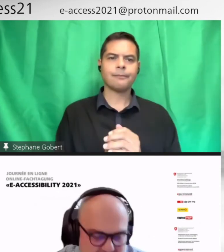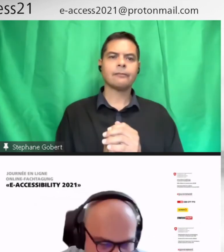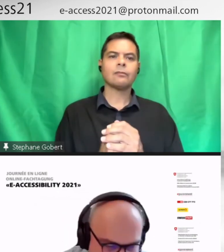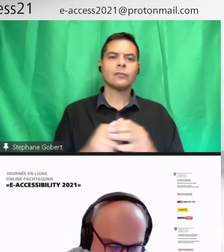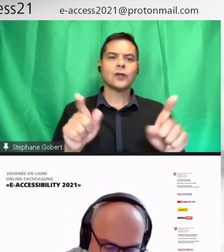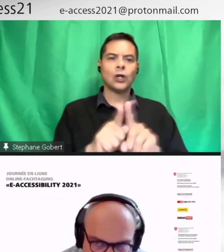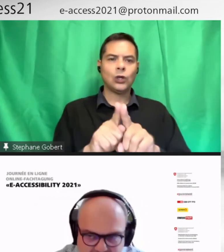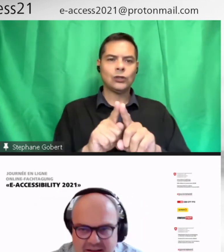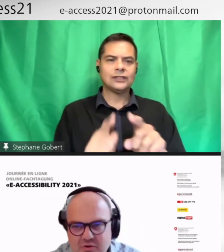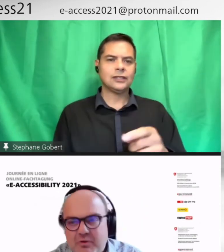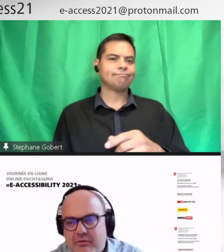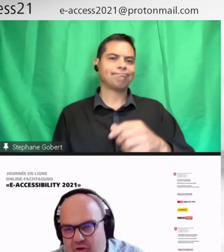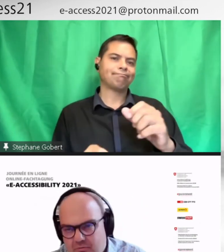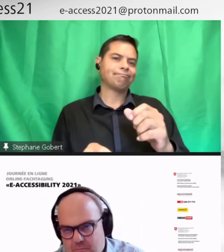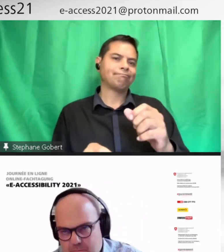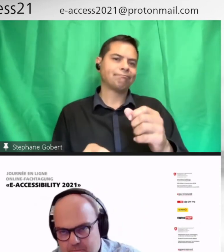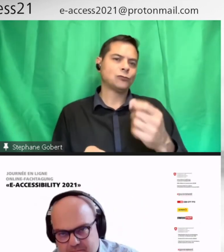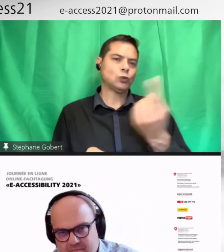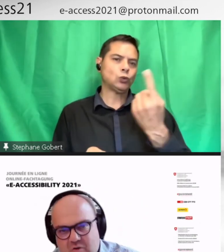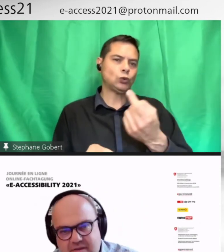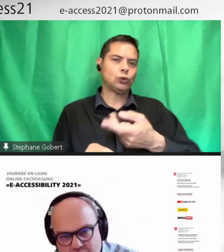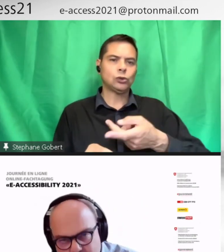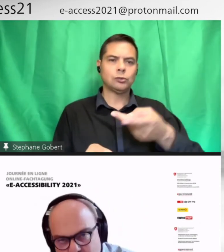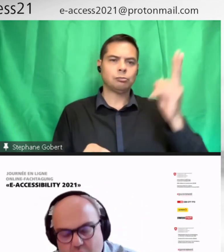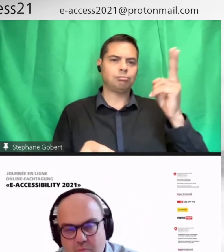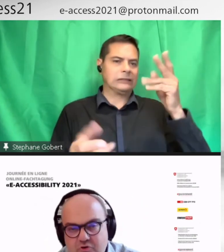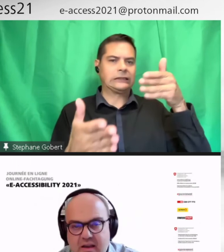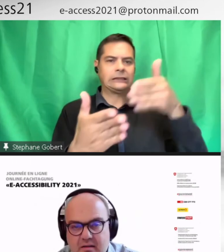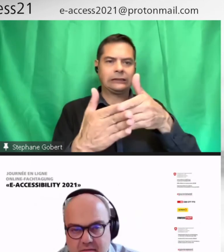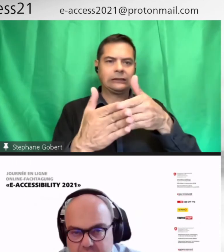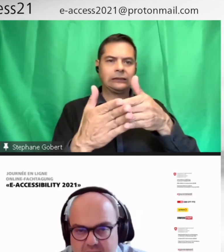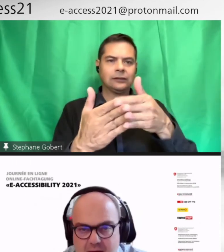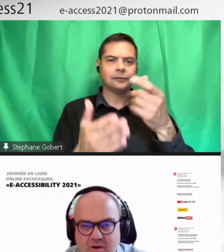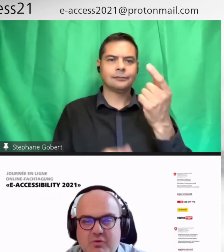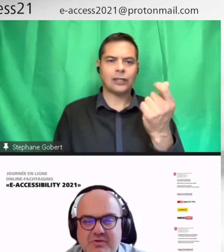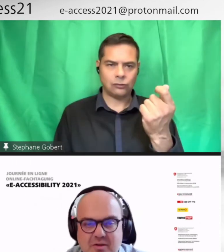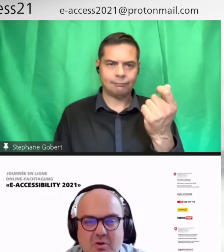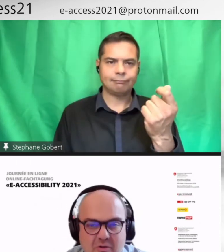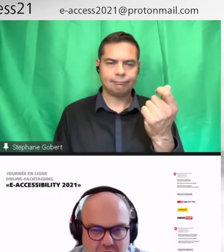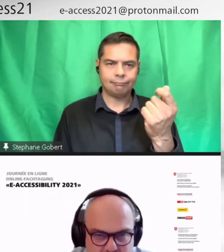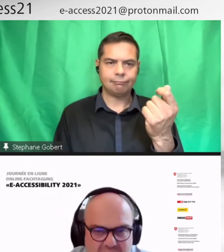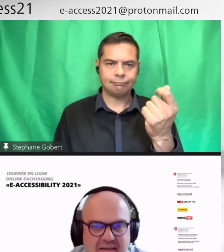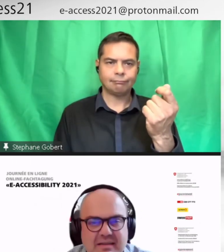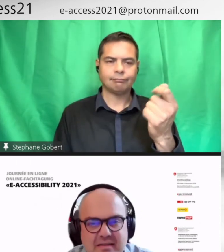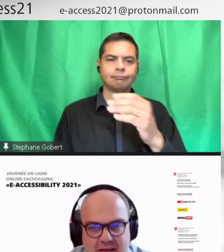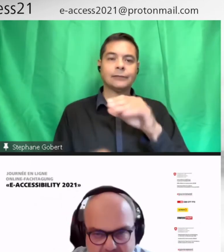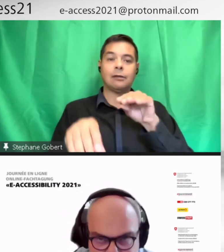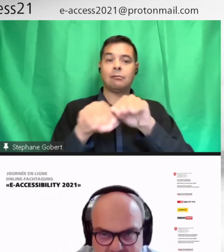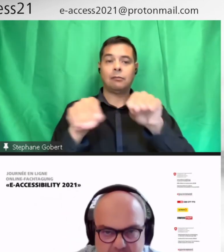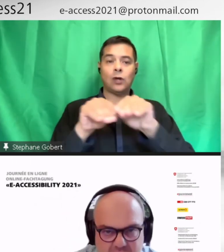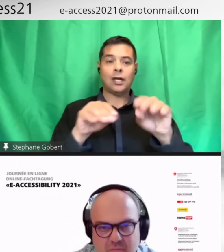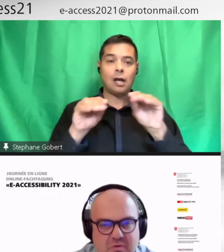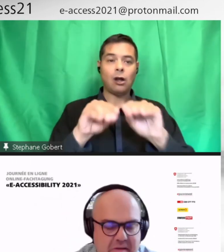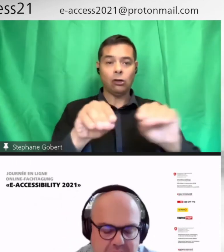difficile, c'est la question des fonds. Donc, ça coûte beaucoup plus cher de créer un moyen d'enseignement numérique accessible.